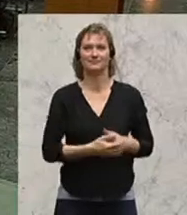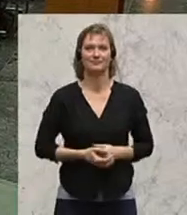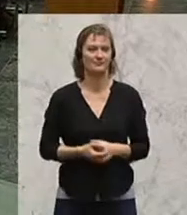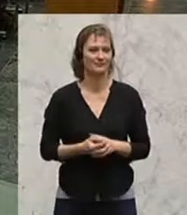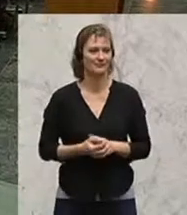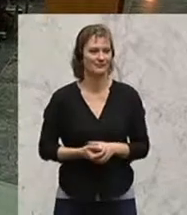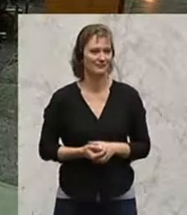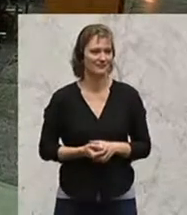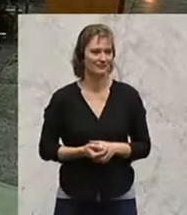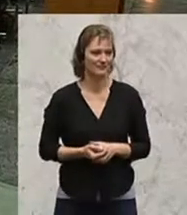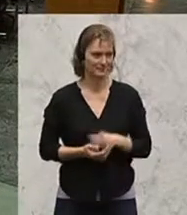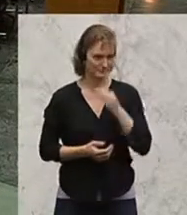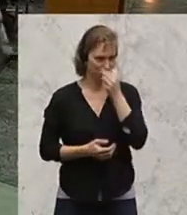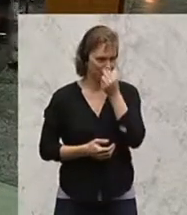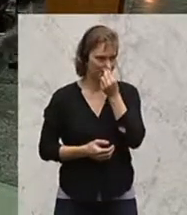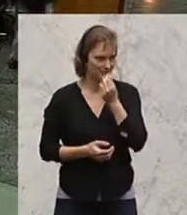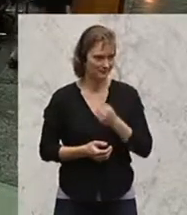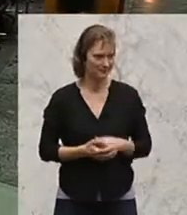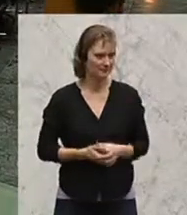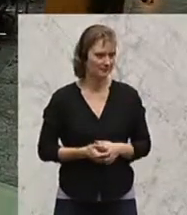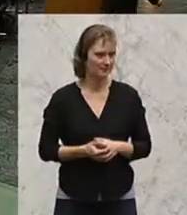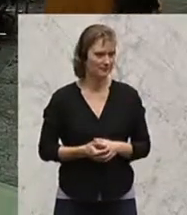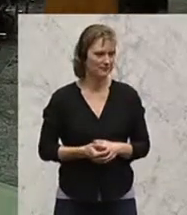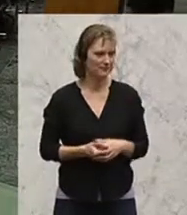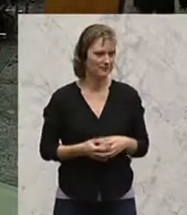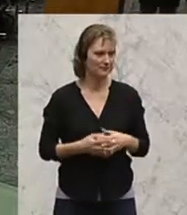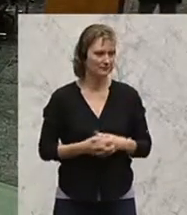Peter Pilz von den Grünen ist der Nächste.